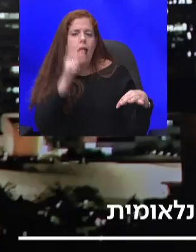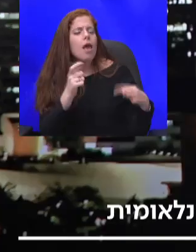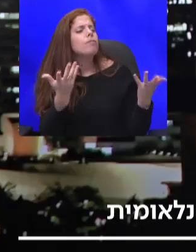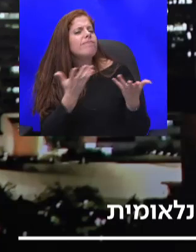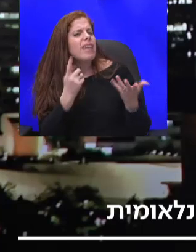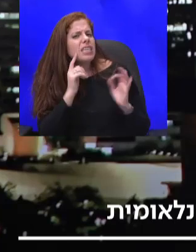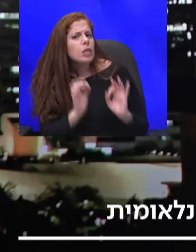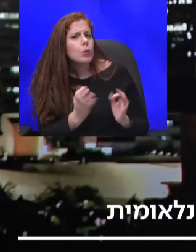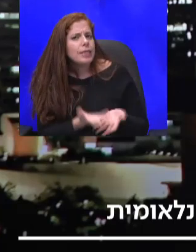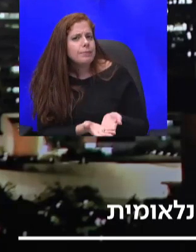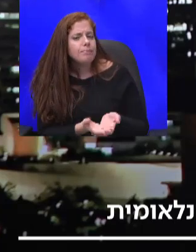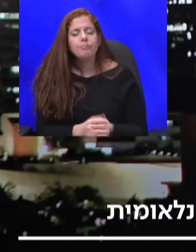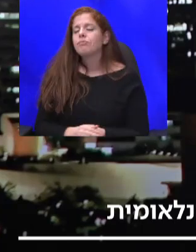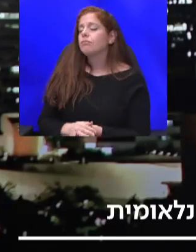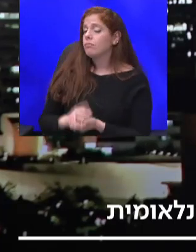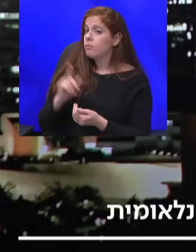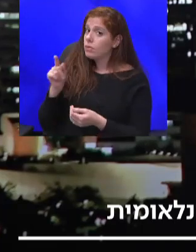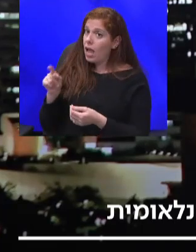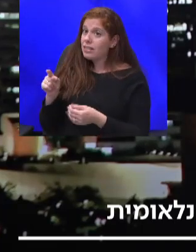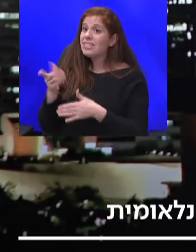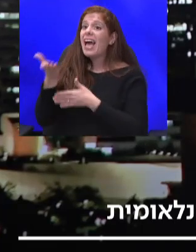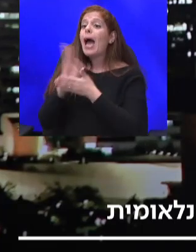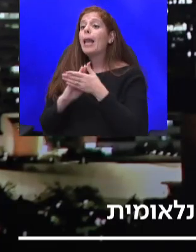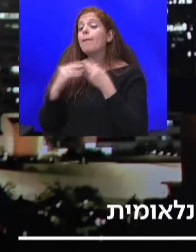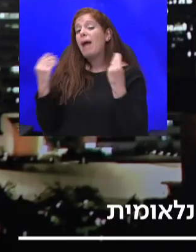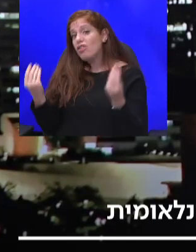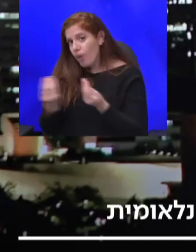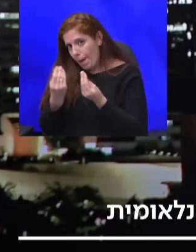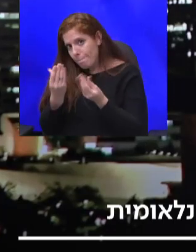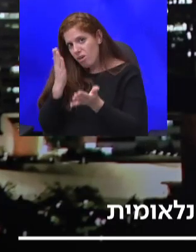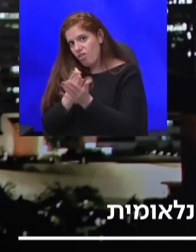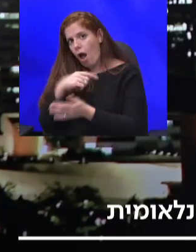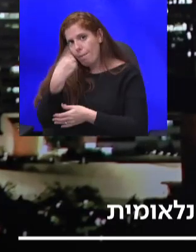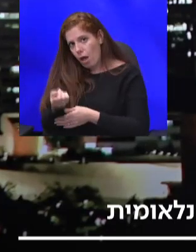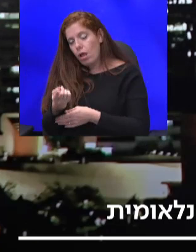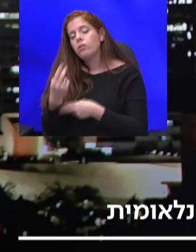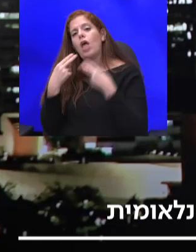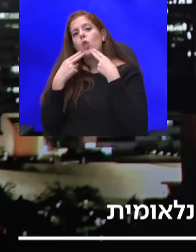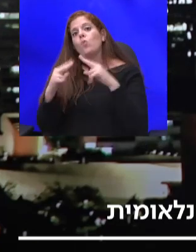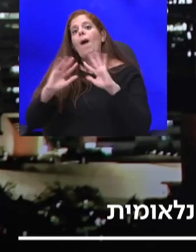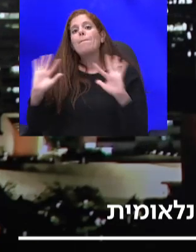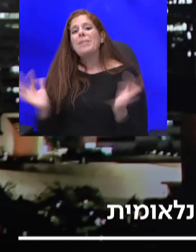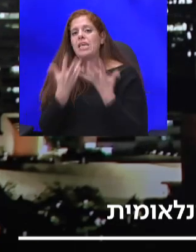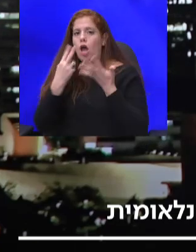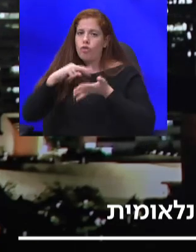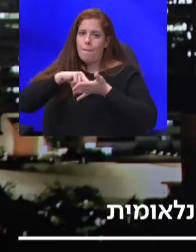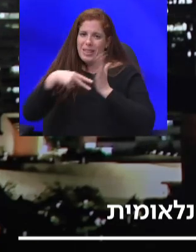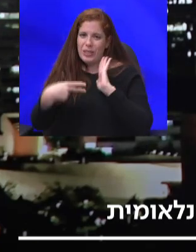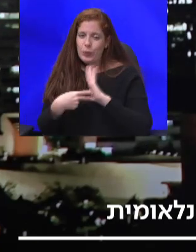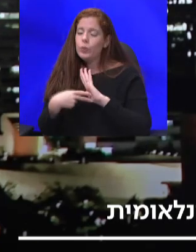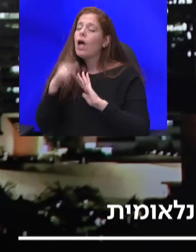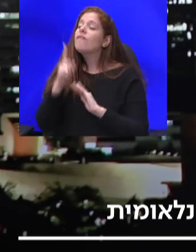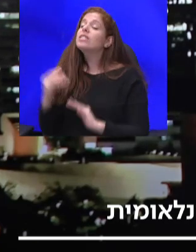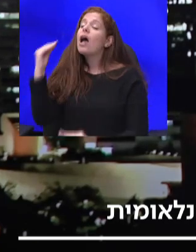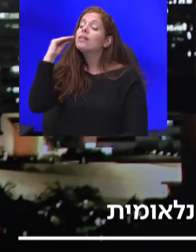אז חלק מהדברים כבר הזכרת, זה התגובה המהירה של המדיניות, אבל צריך להזכיר עוד דבר, וזה